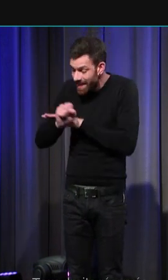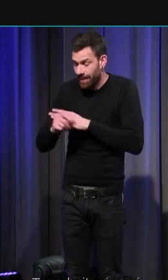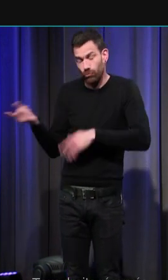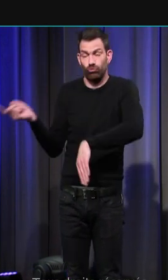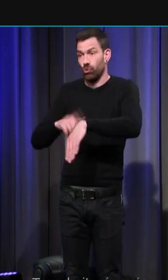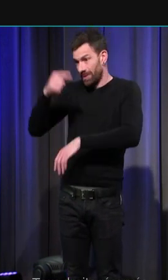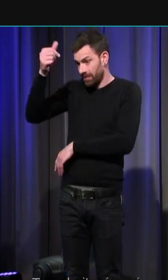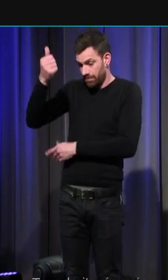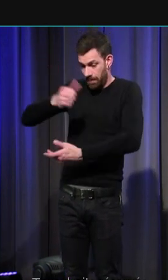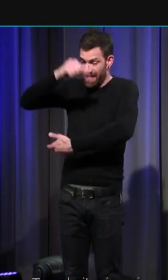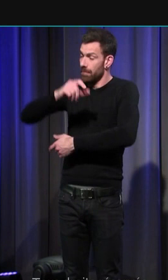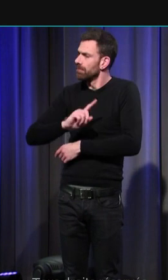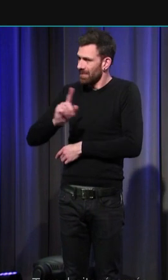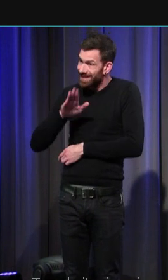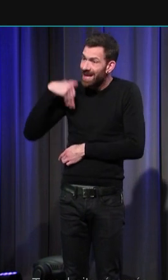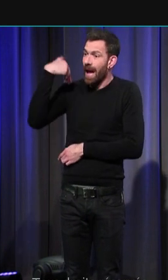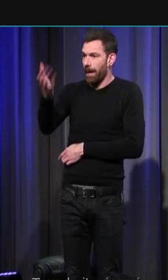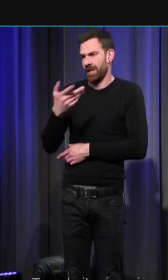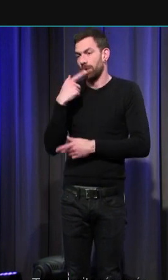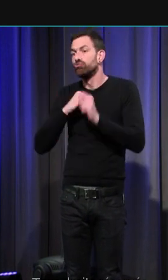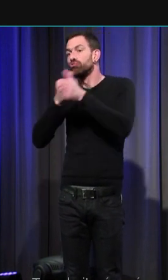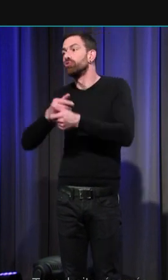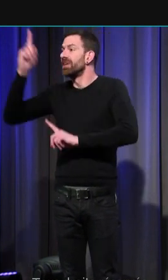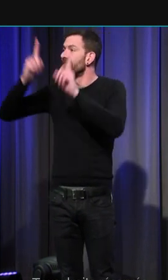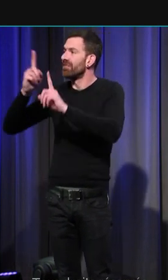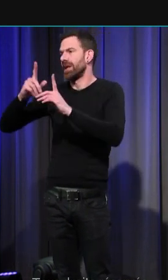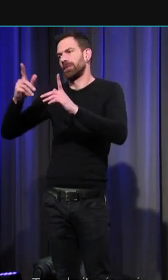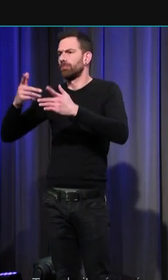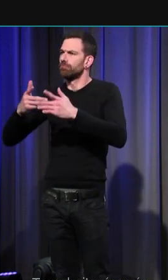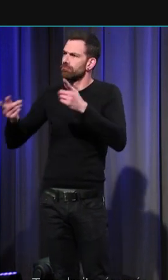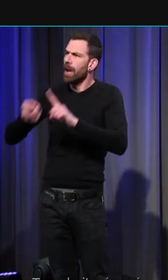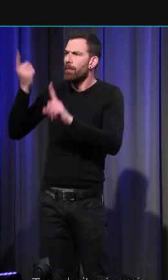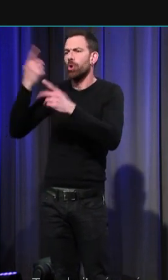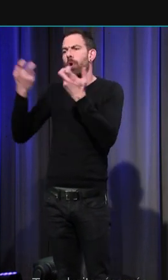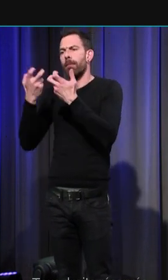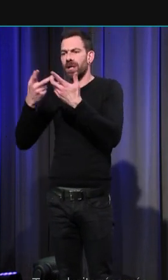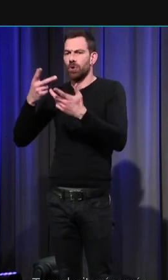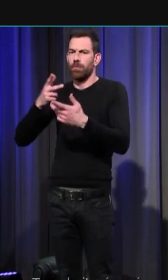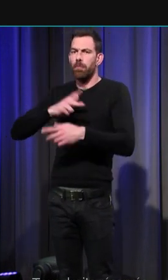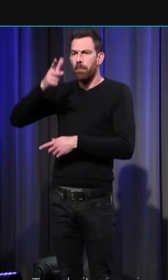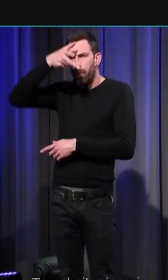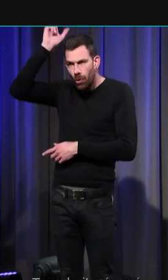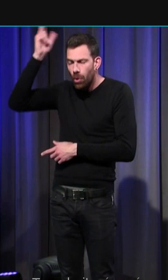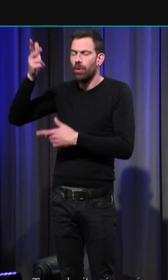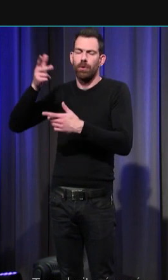on administre le baptême aux grandes fêtes à Pâques à la Pentecôte donc nombreux sont les enfants qui meurent avant